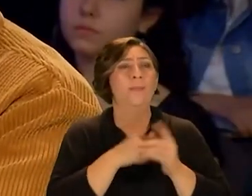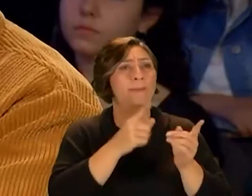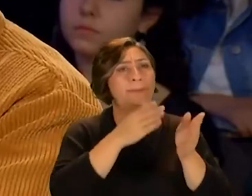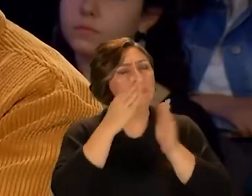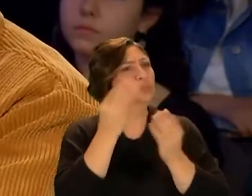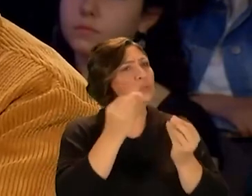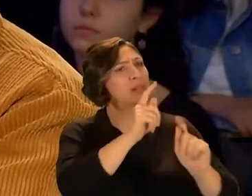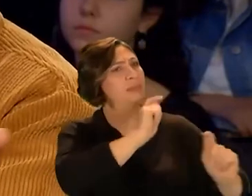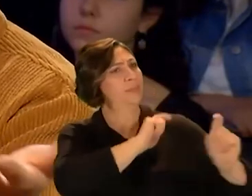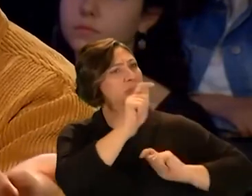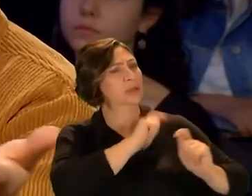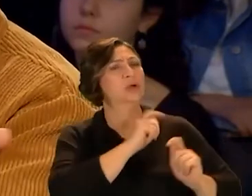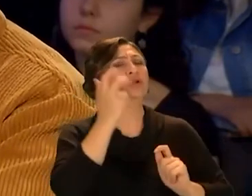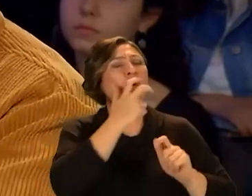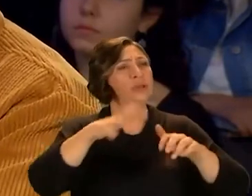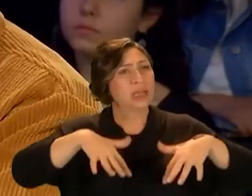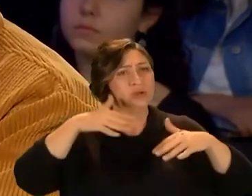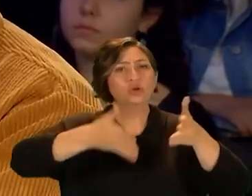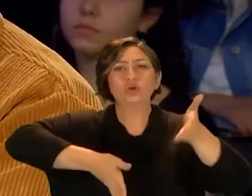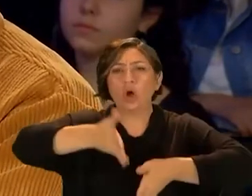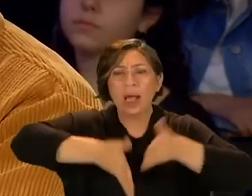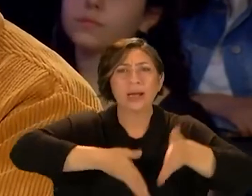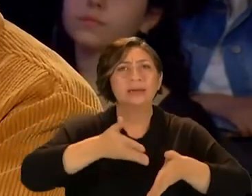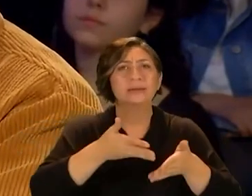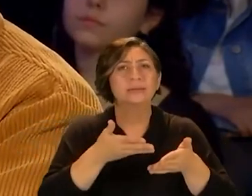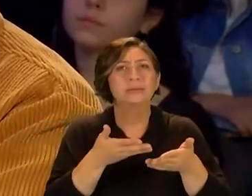Onun dışında güzel tepkiler alıyoruz konserlerde sokaklarda